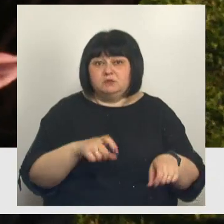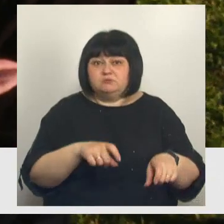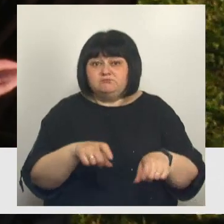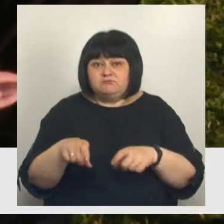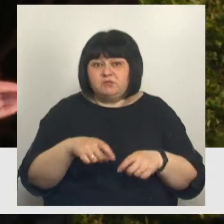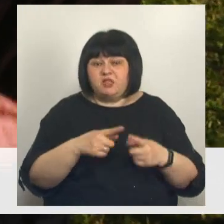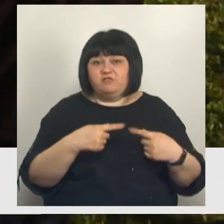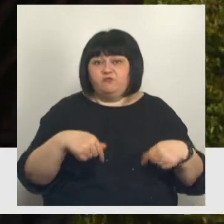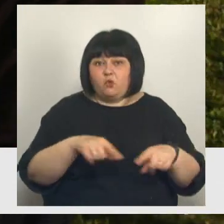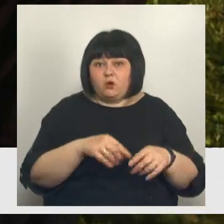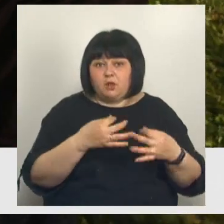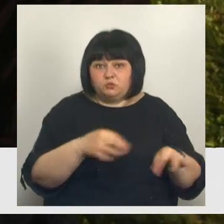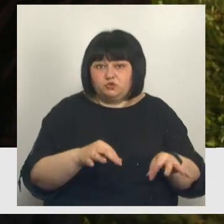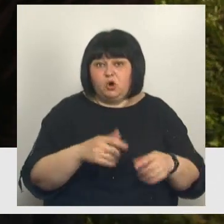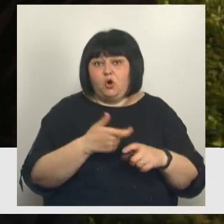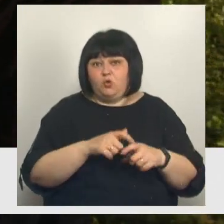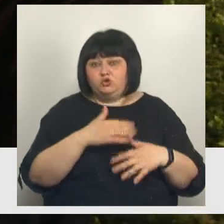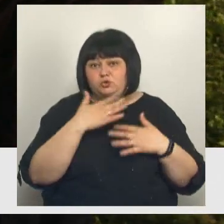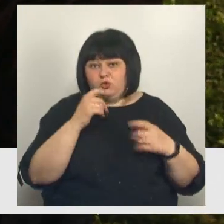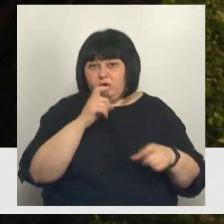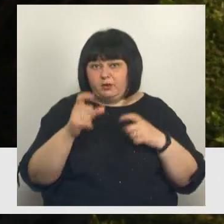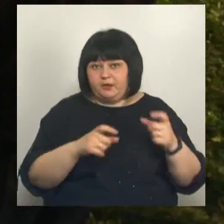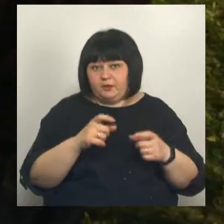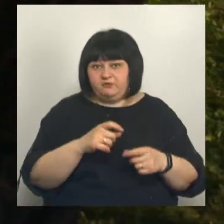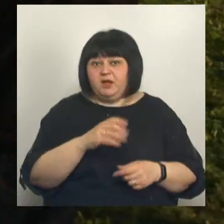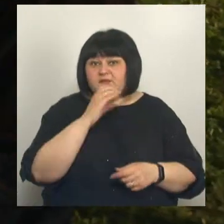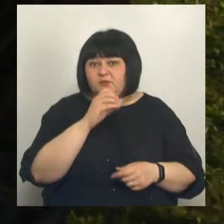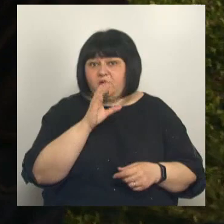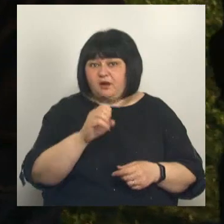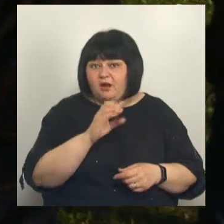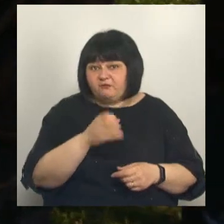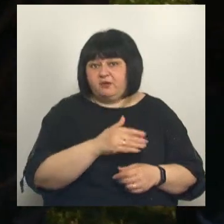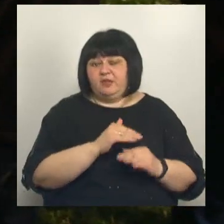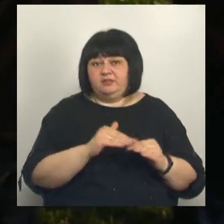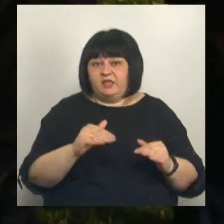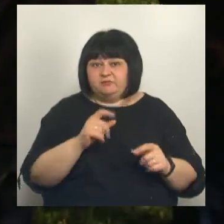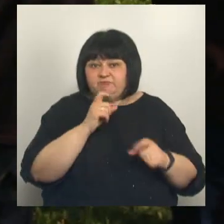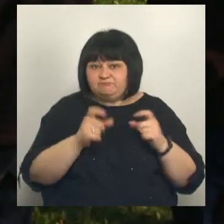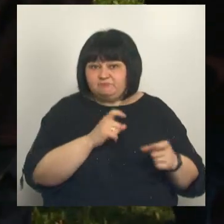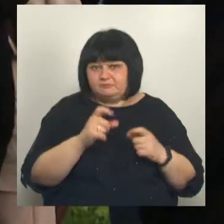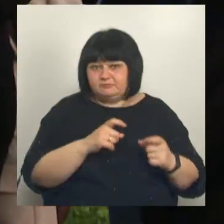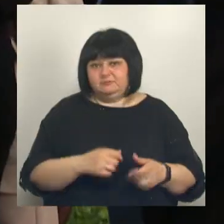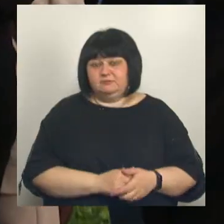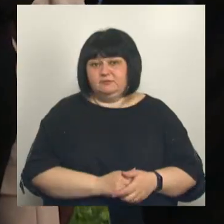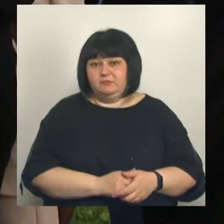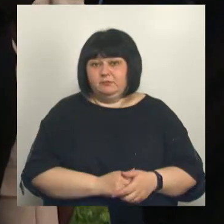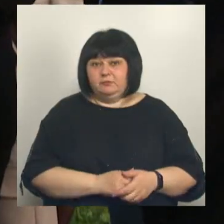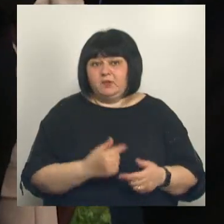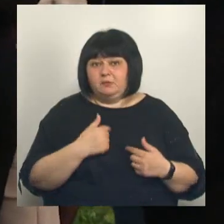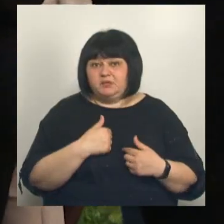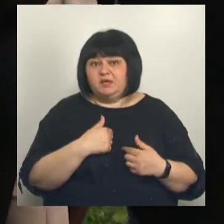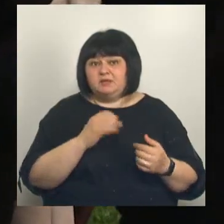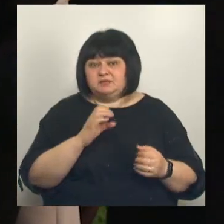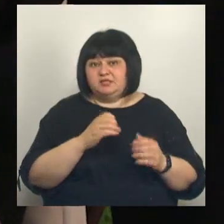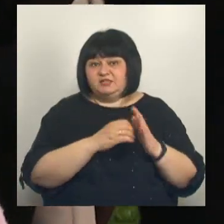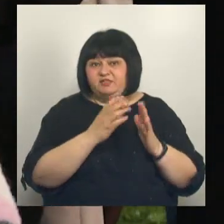во дворах отпустишь, ну очень много криков. Собаки лают, дети кричат. Ну, собаки лают, дети кричат. Ну вот мне с